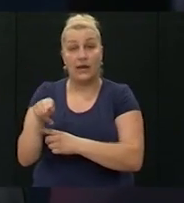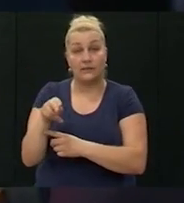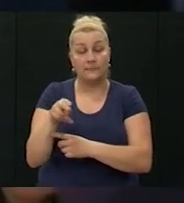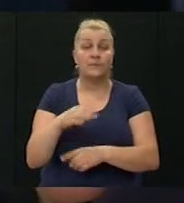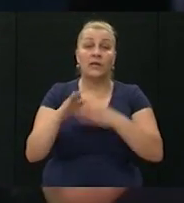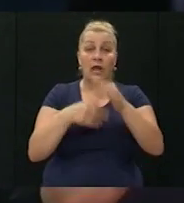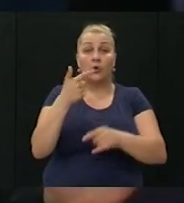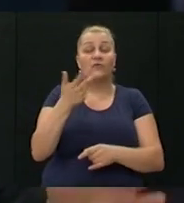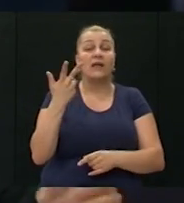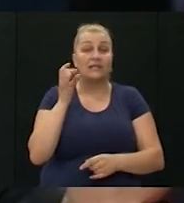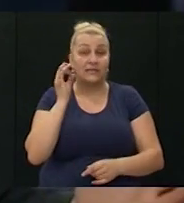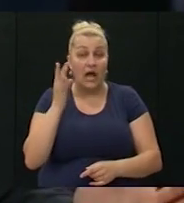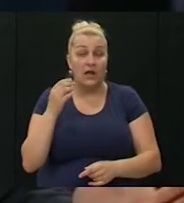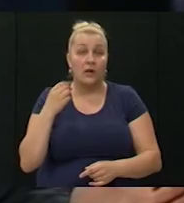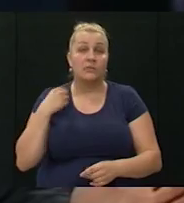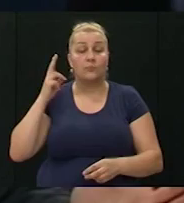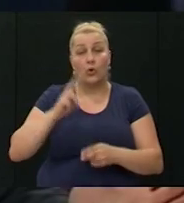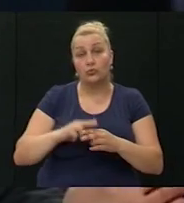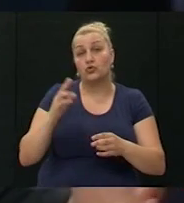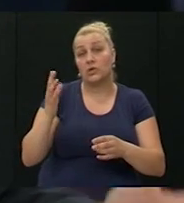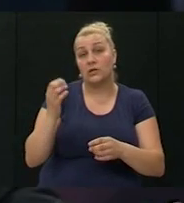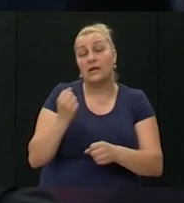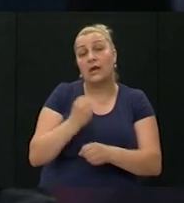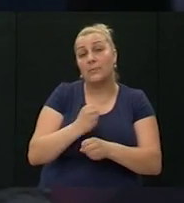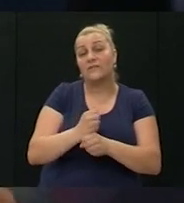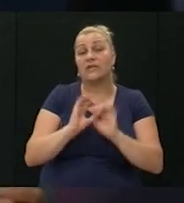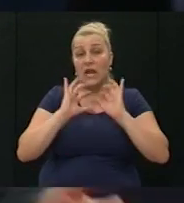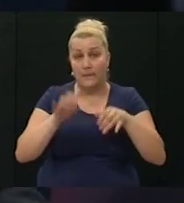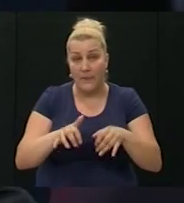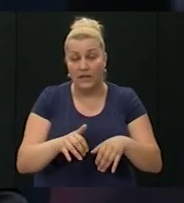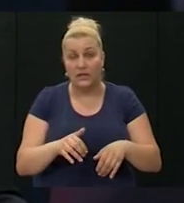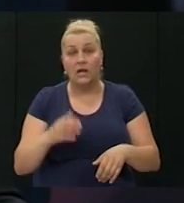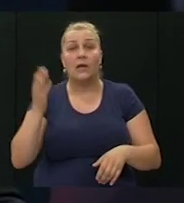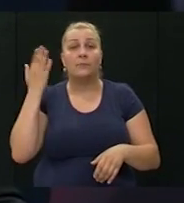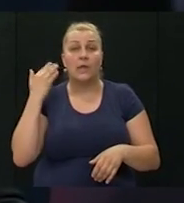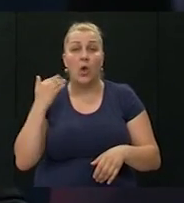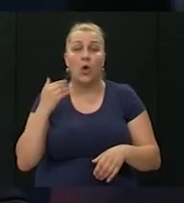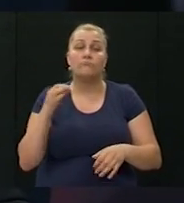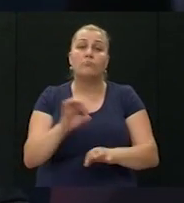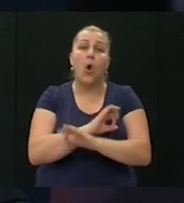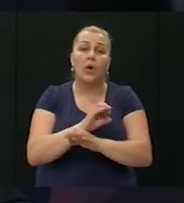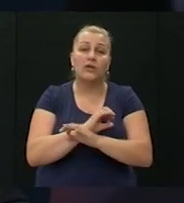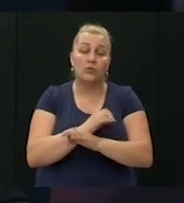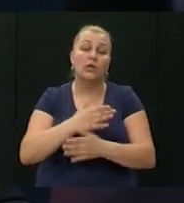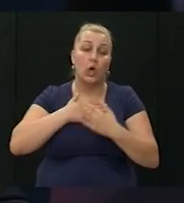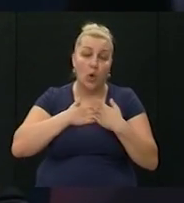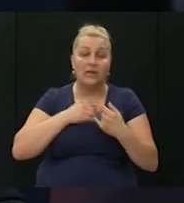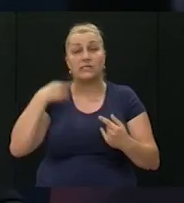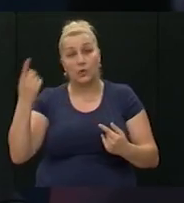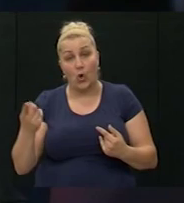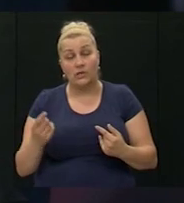smo mi već nakon 2-3 dana odlučili uzeti to brdo. Izvršili smo napad i bilo je poginulih na obje strane,